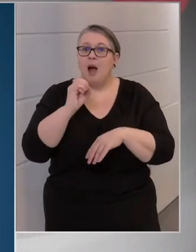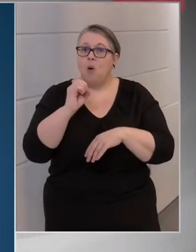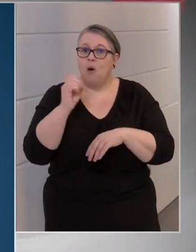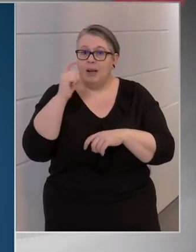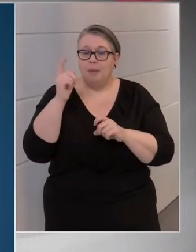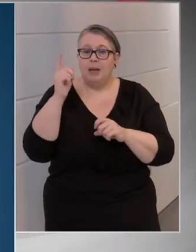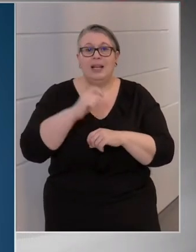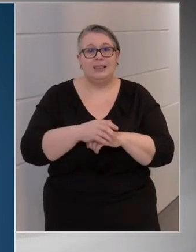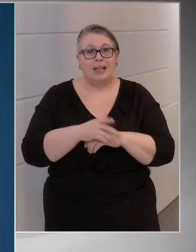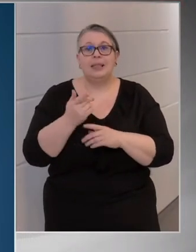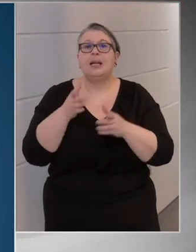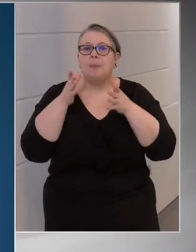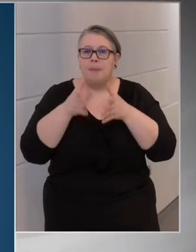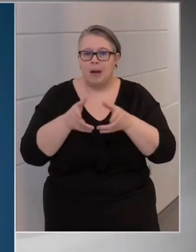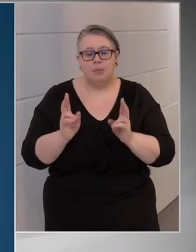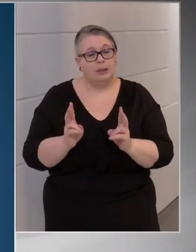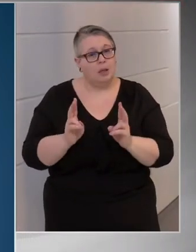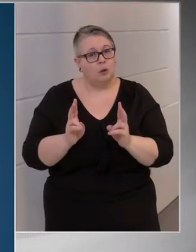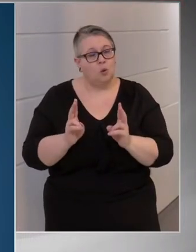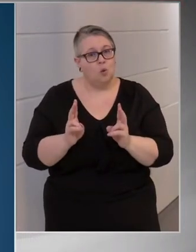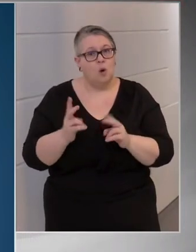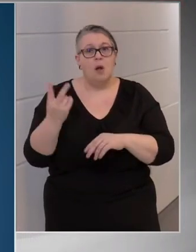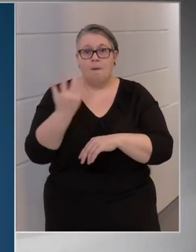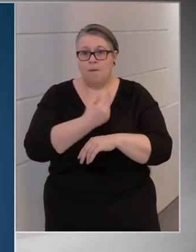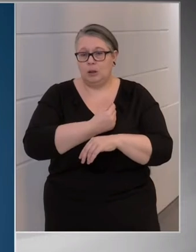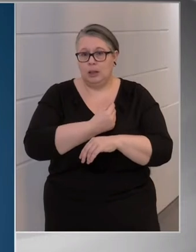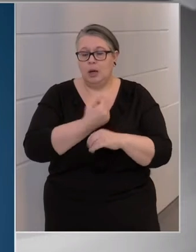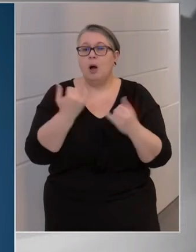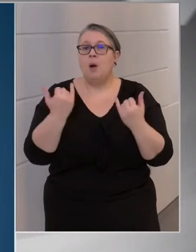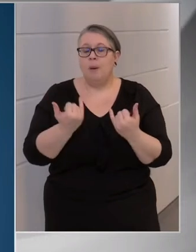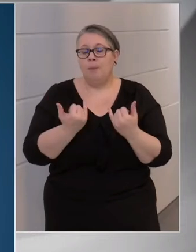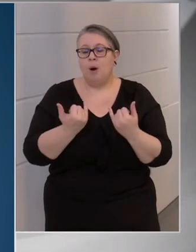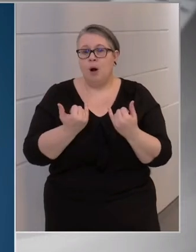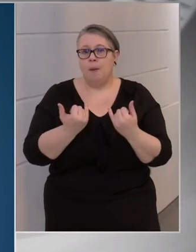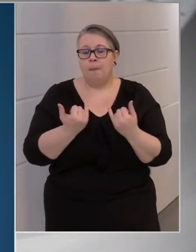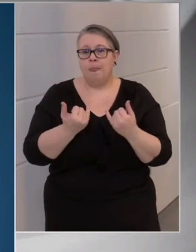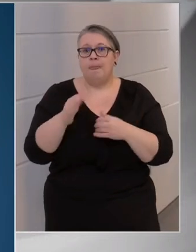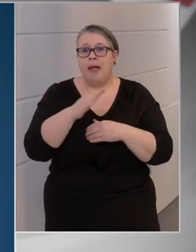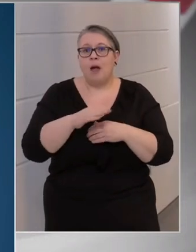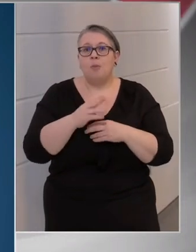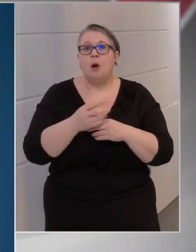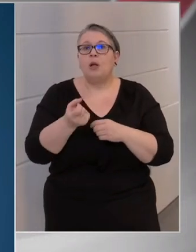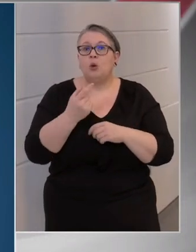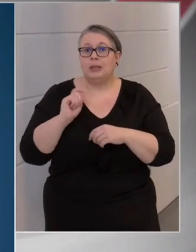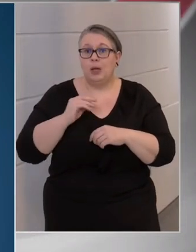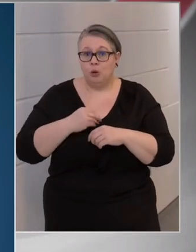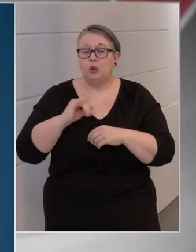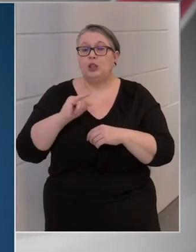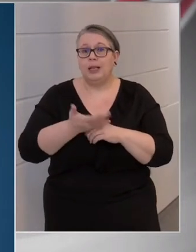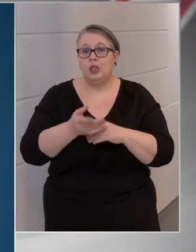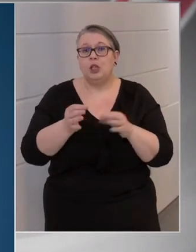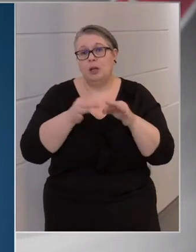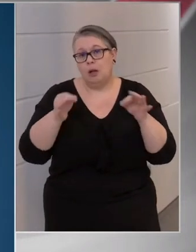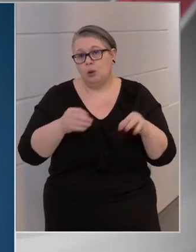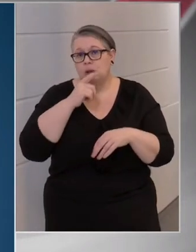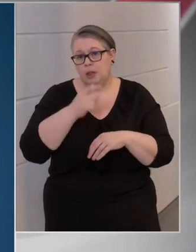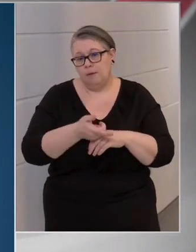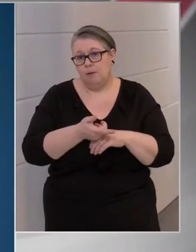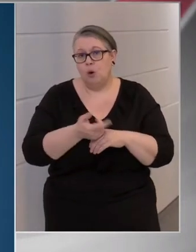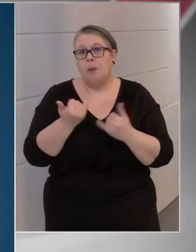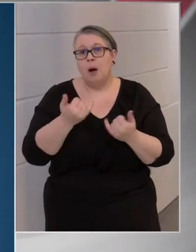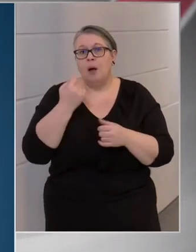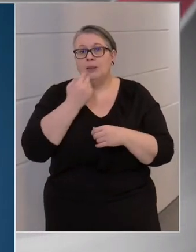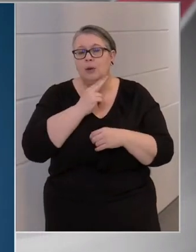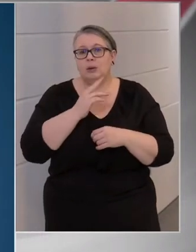szerint ez egy megbízható vakcina, és ma az Európai Gyógyszerügynökség is nyilatkozni fog, ha jót a ma